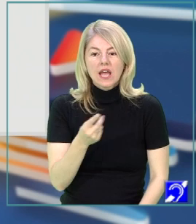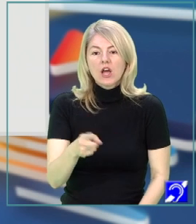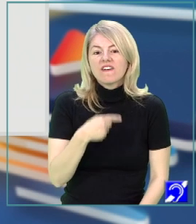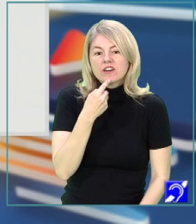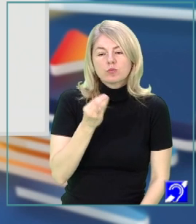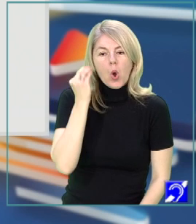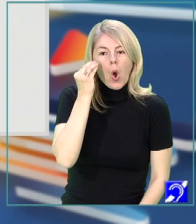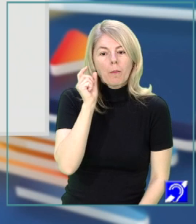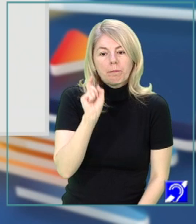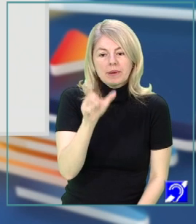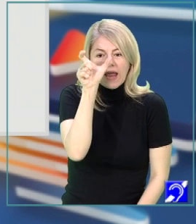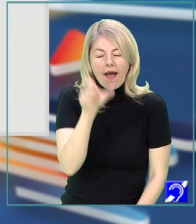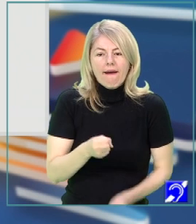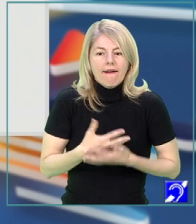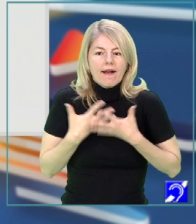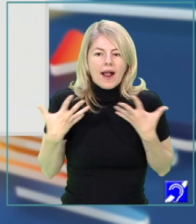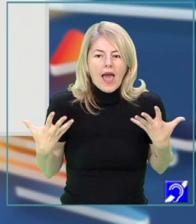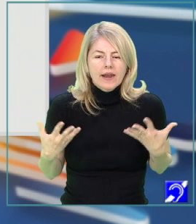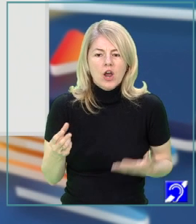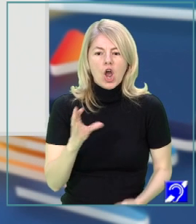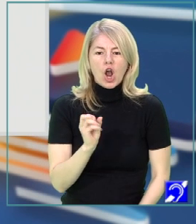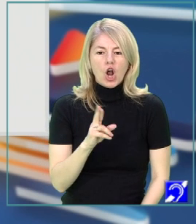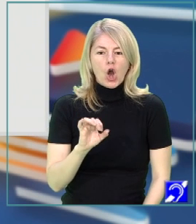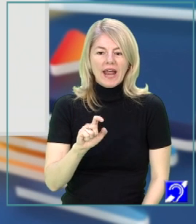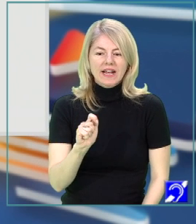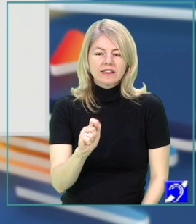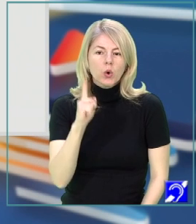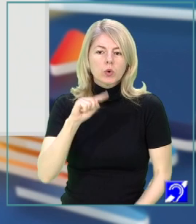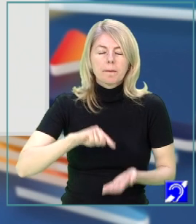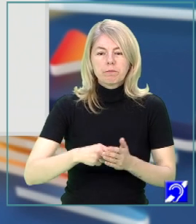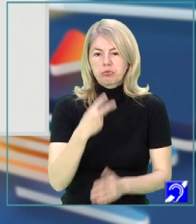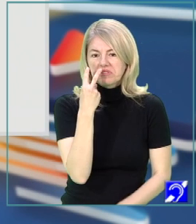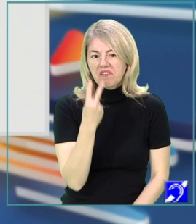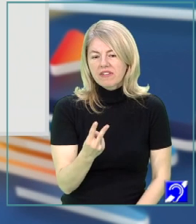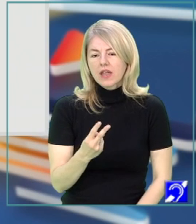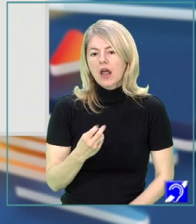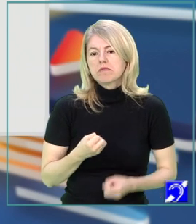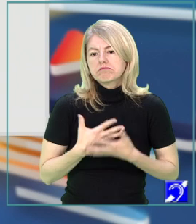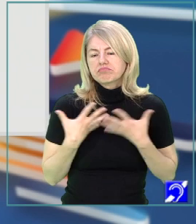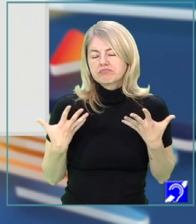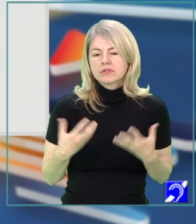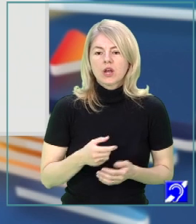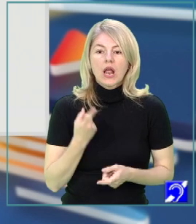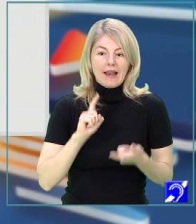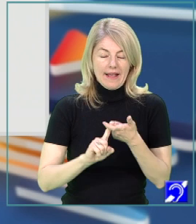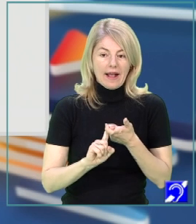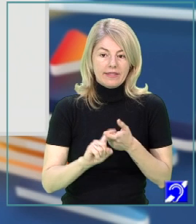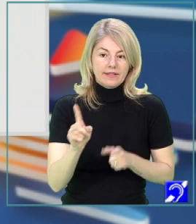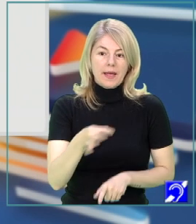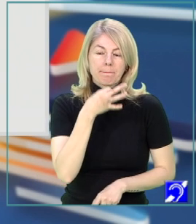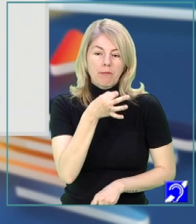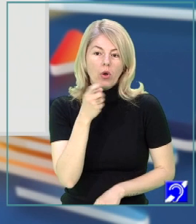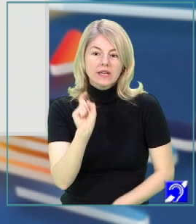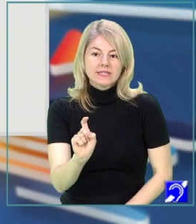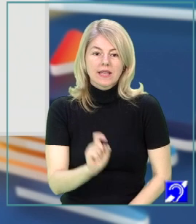clar, coerent, da? Corect. Un punct de vedere cât mai amplu. Cu privire, bineînțeles, la